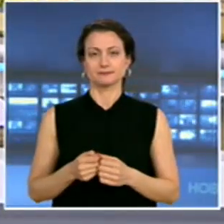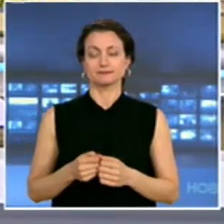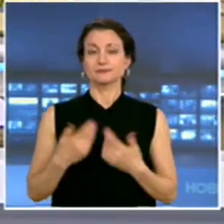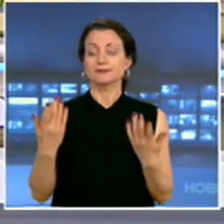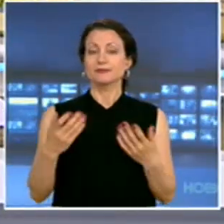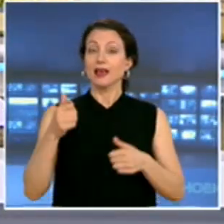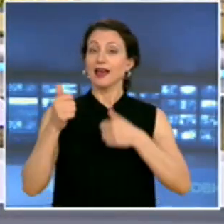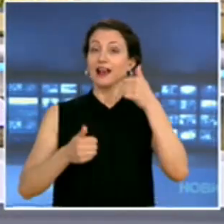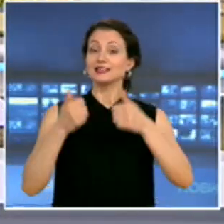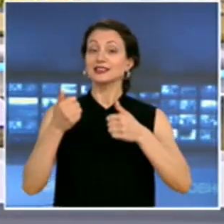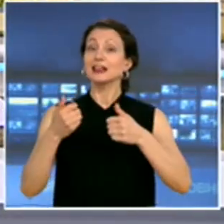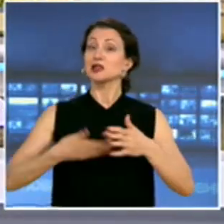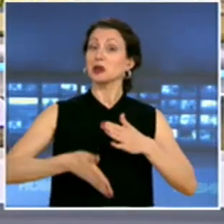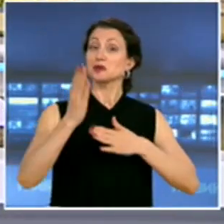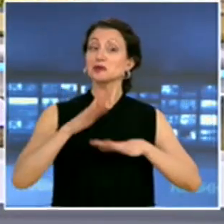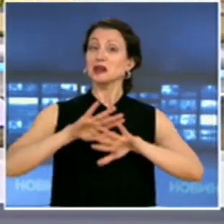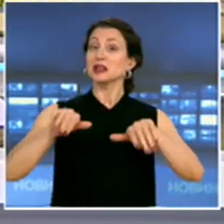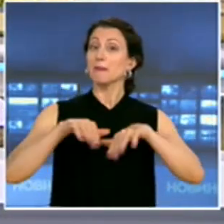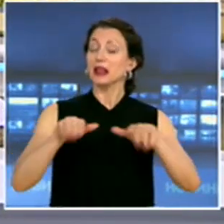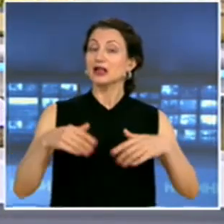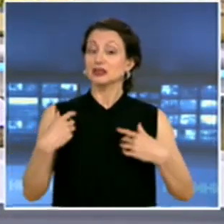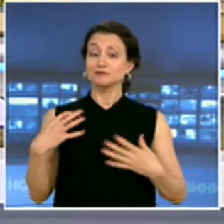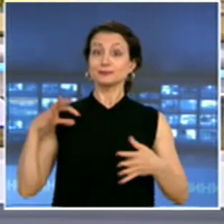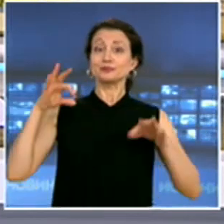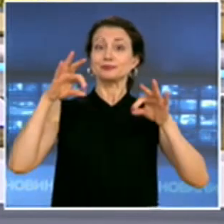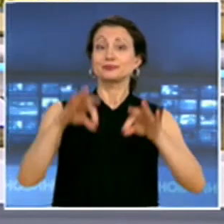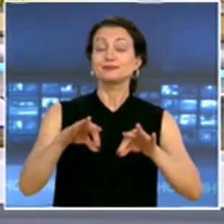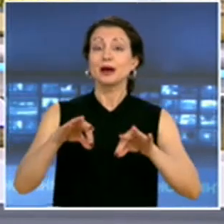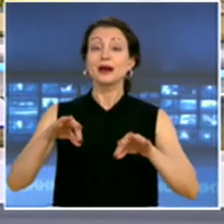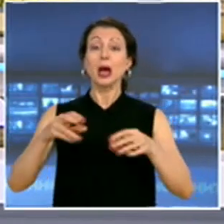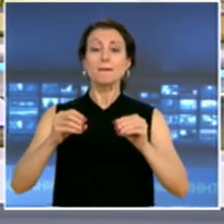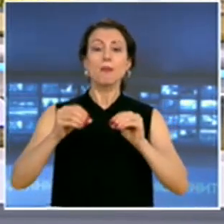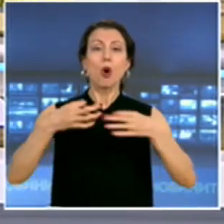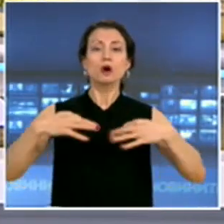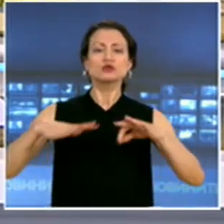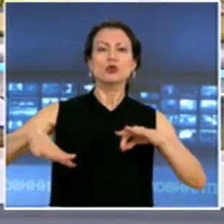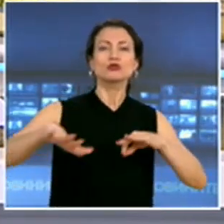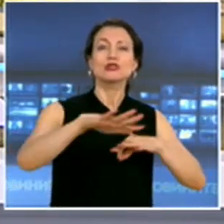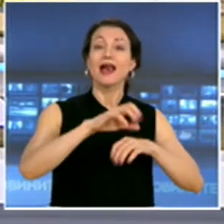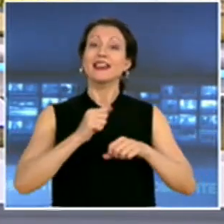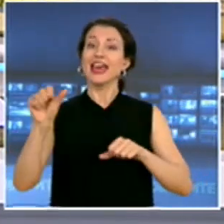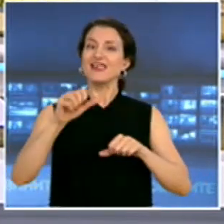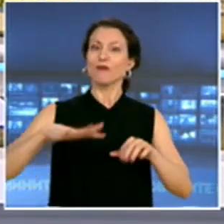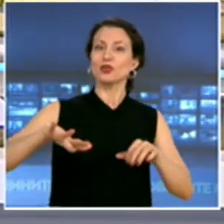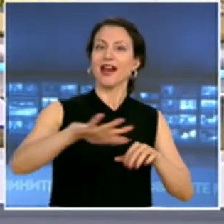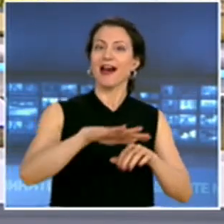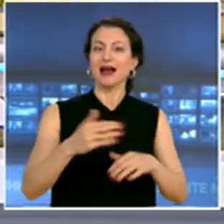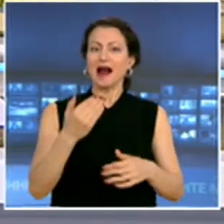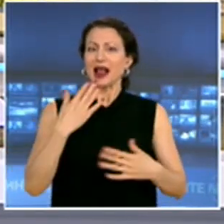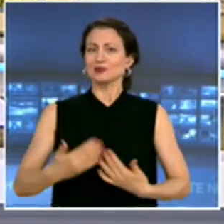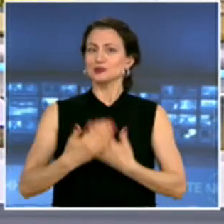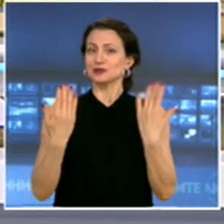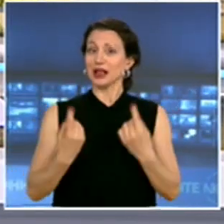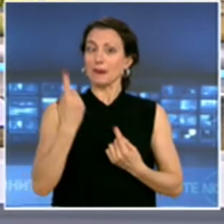кандидатите за плажа в парк Росенец пристигнаха по суше и вода. Рано сутринта първите желаящи с лодки вече бяха в